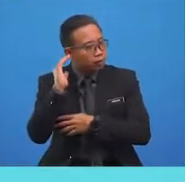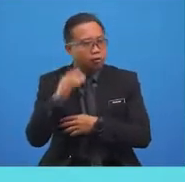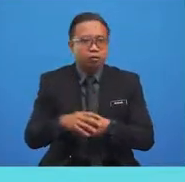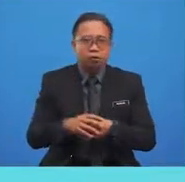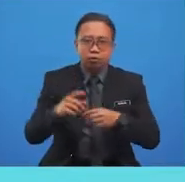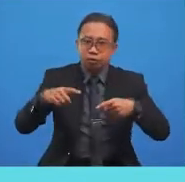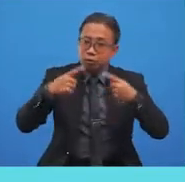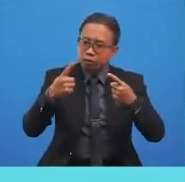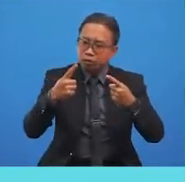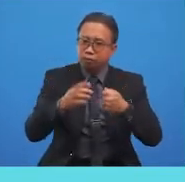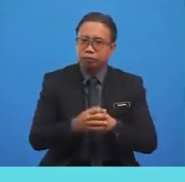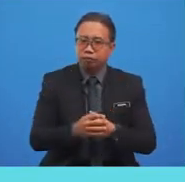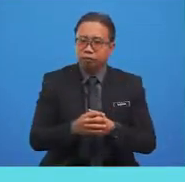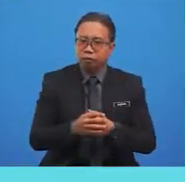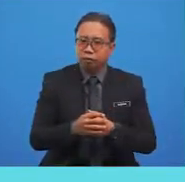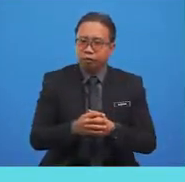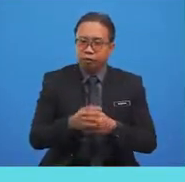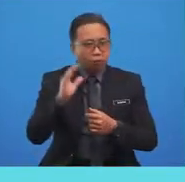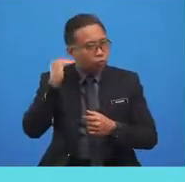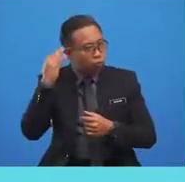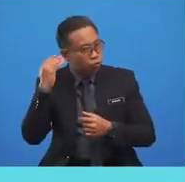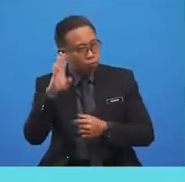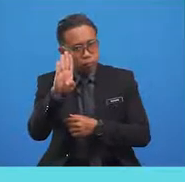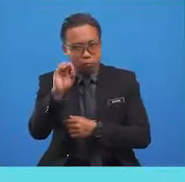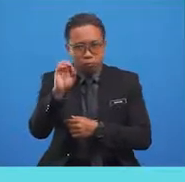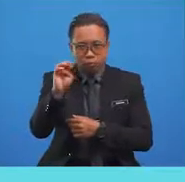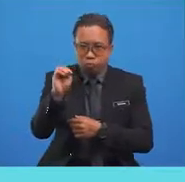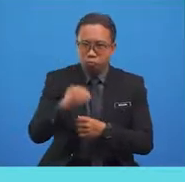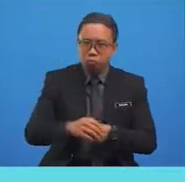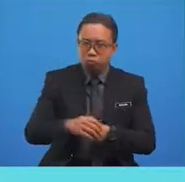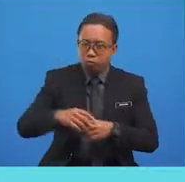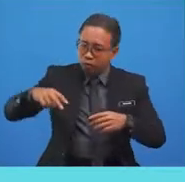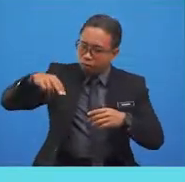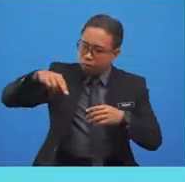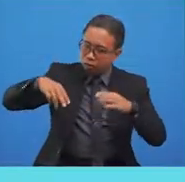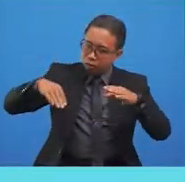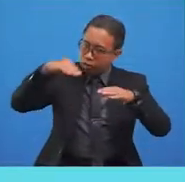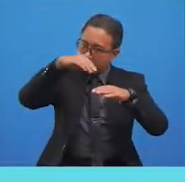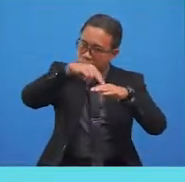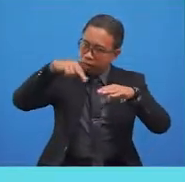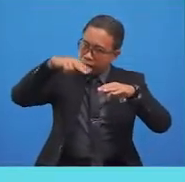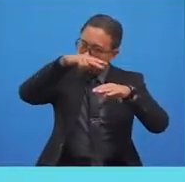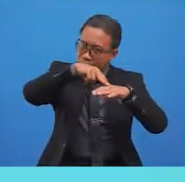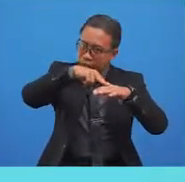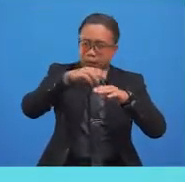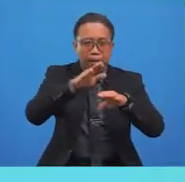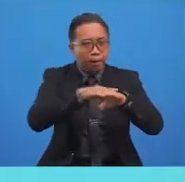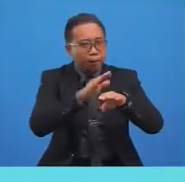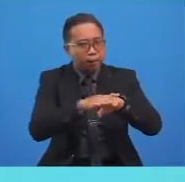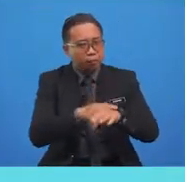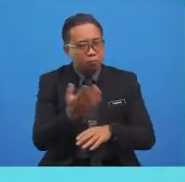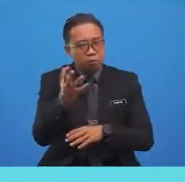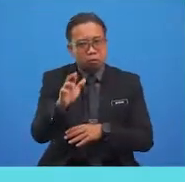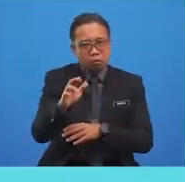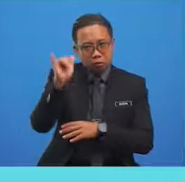upstairs. Boom, boom, boom! They walk up slowly. There you